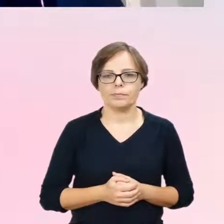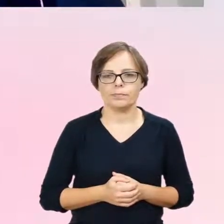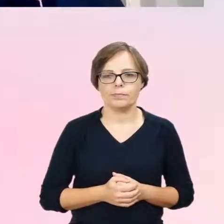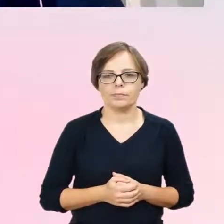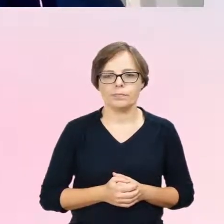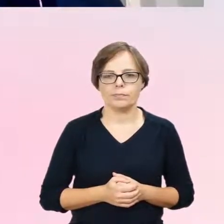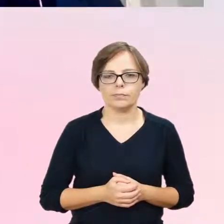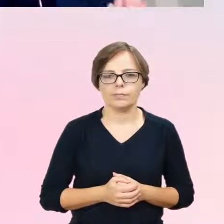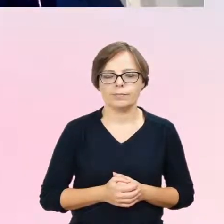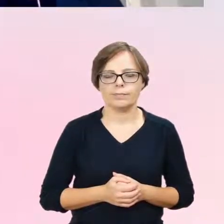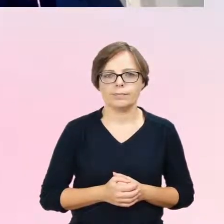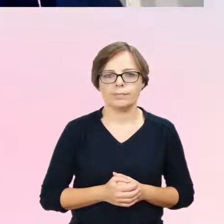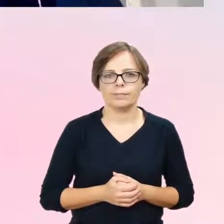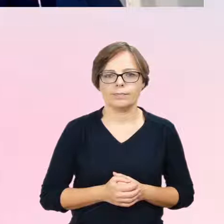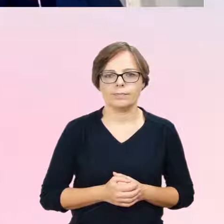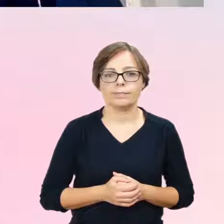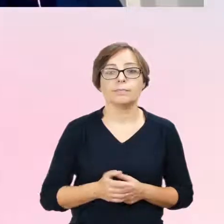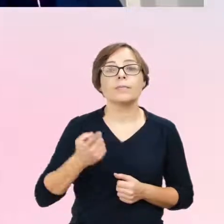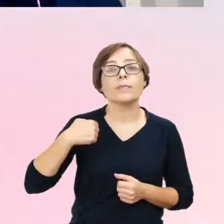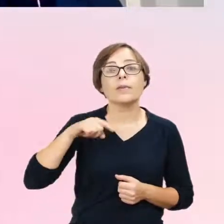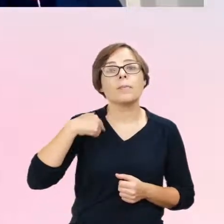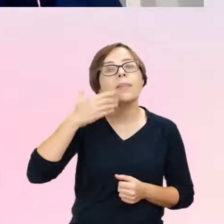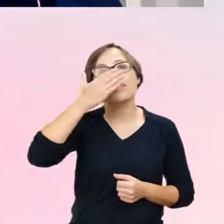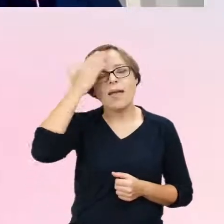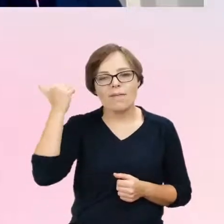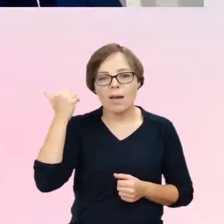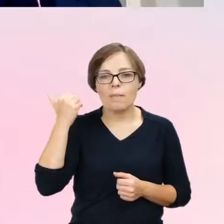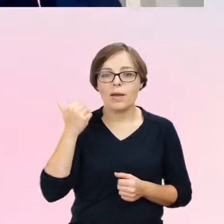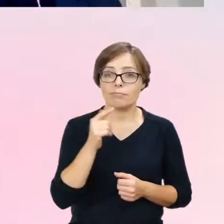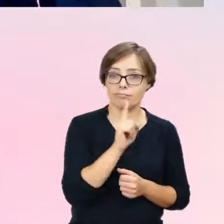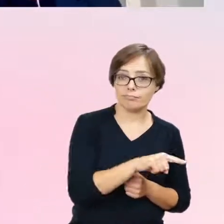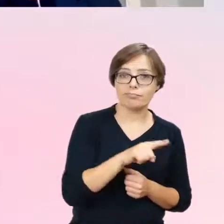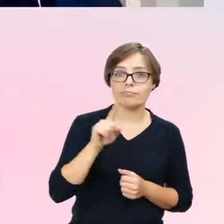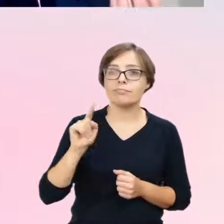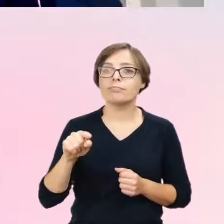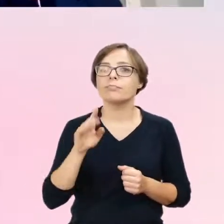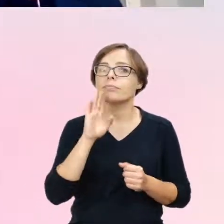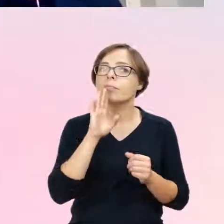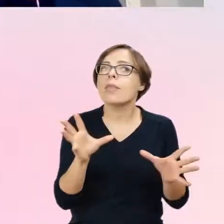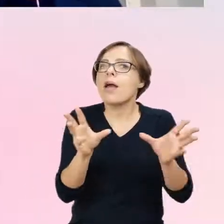Nie wiemy jakby w jaki sposób są skorelowane te dwa zjawiska, tak?